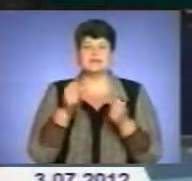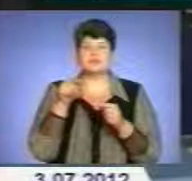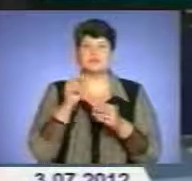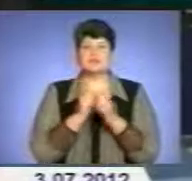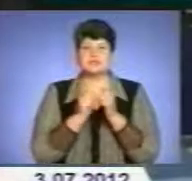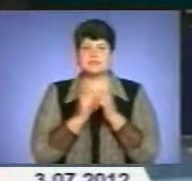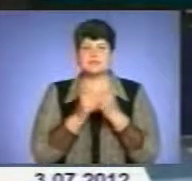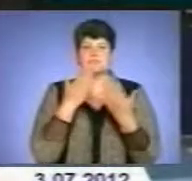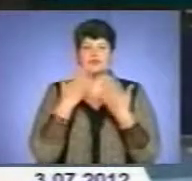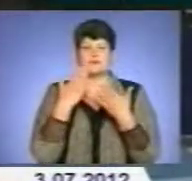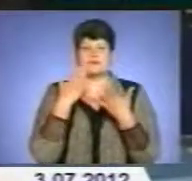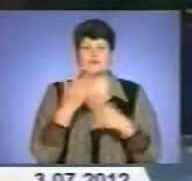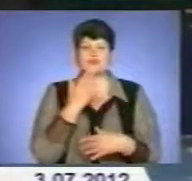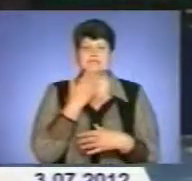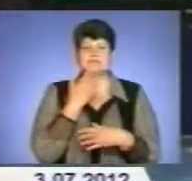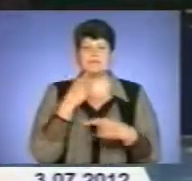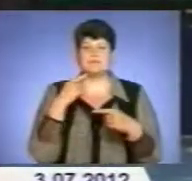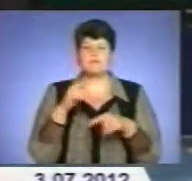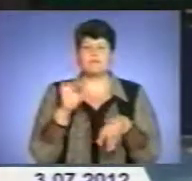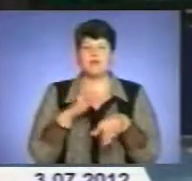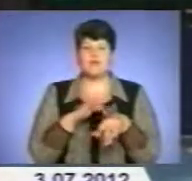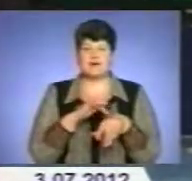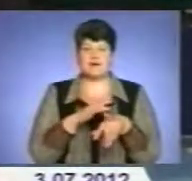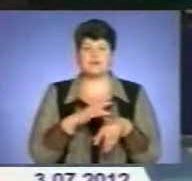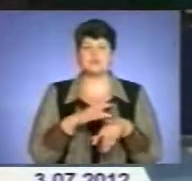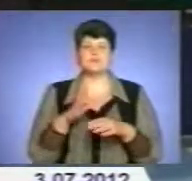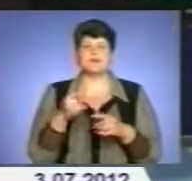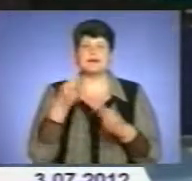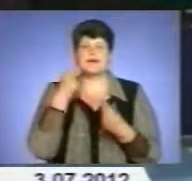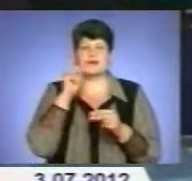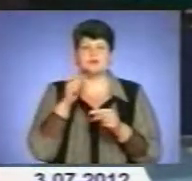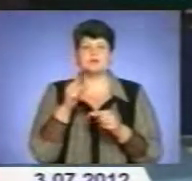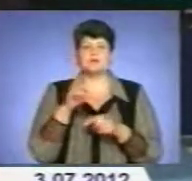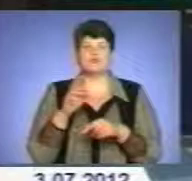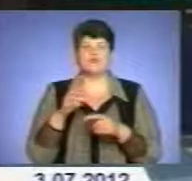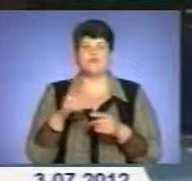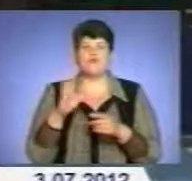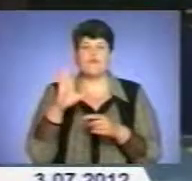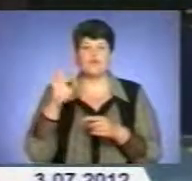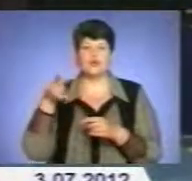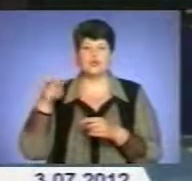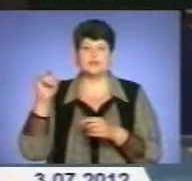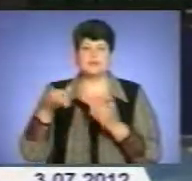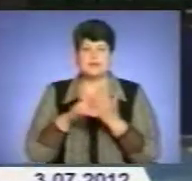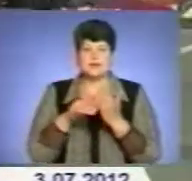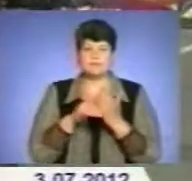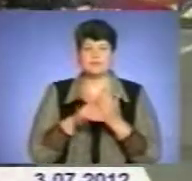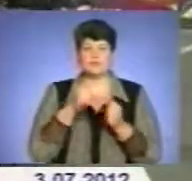з іноземними вболівальниками – волонтери. Найкращим з них особисто подякував прем'єр Микола Азаров.